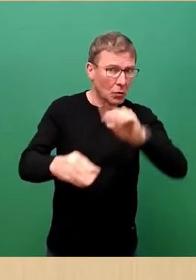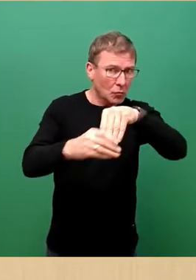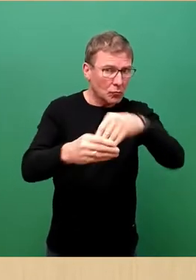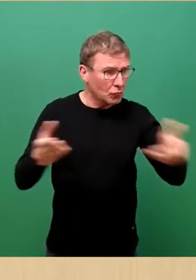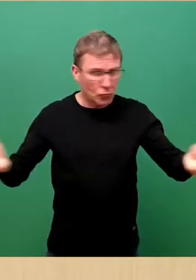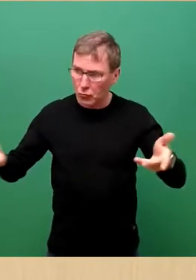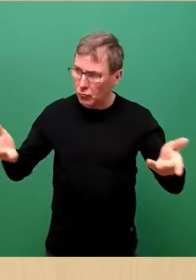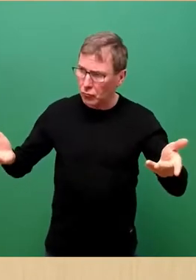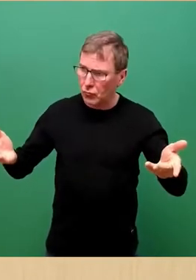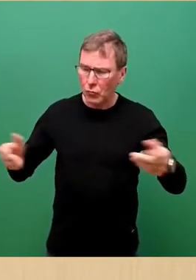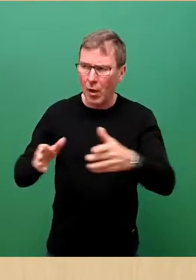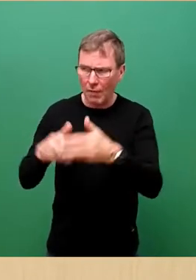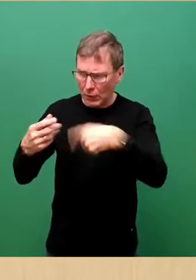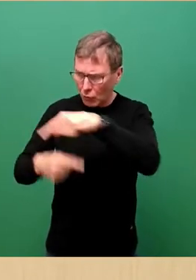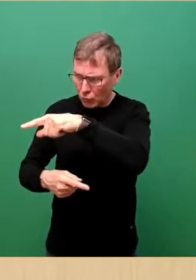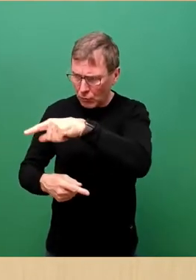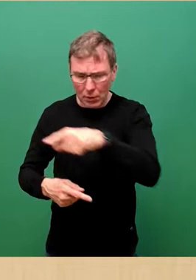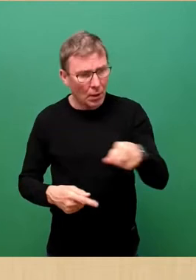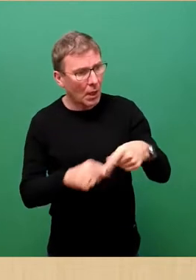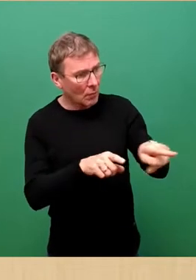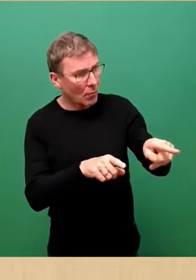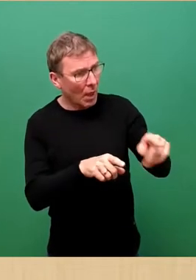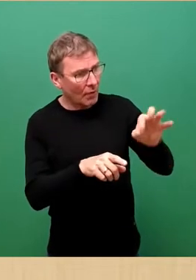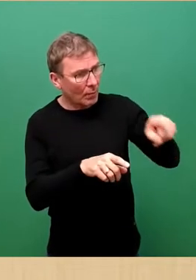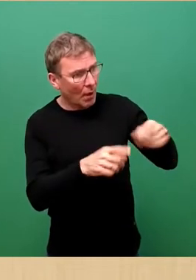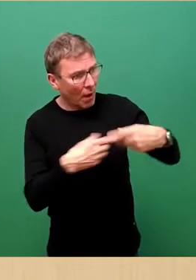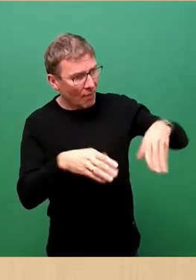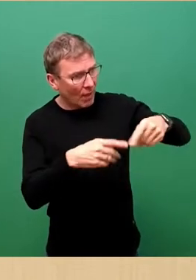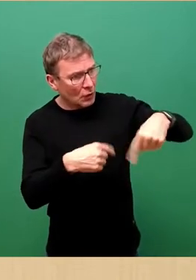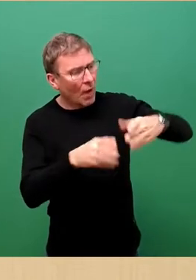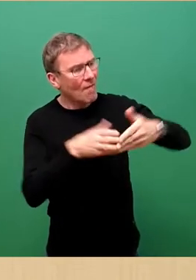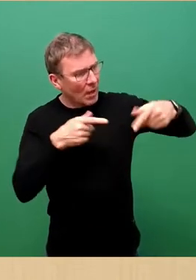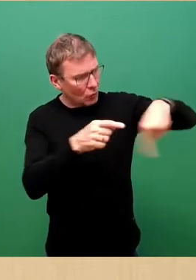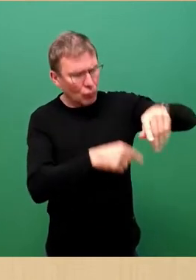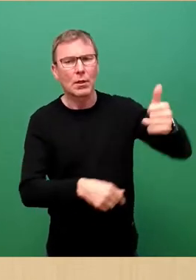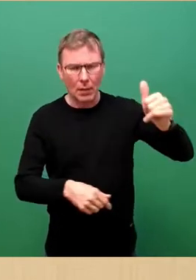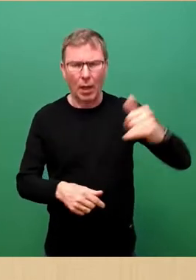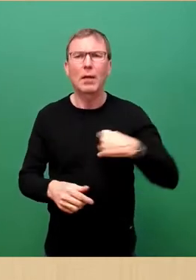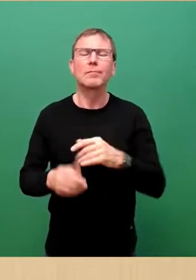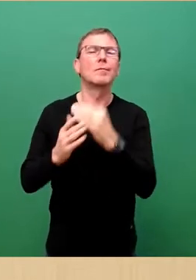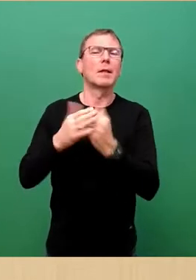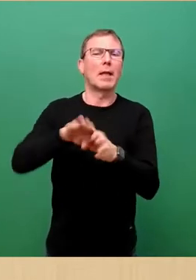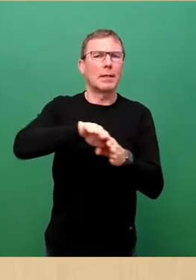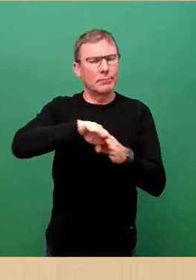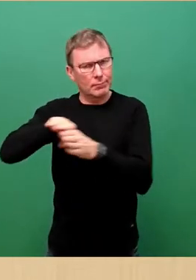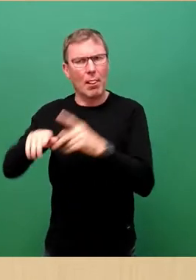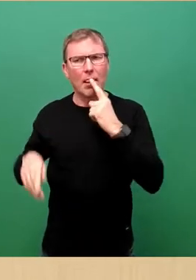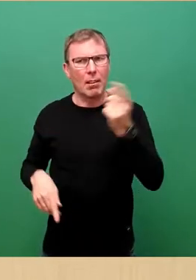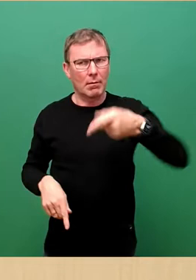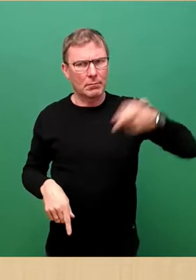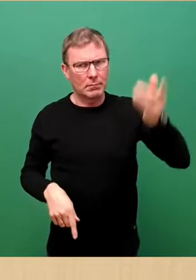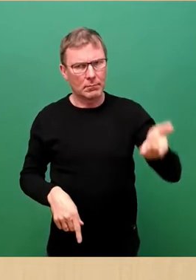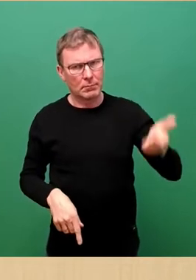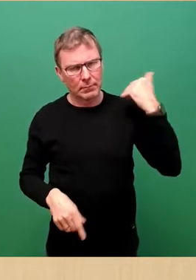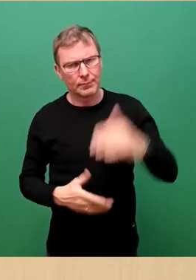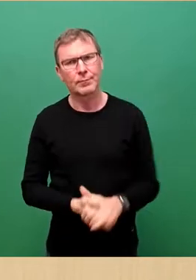Fraktionsrunde und bei FDP dann auch eine Fraktionsrunde? Genau, gut. Dann hätten wir diesen Teil absolviert. Jetzt